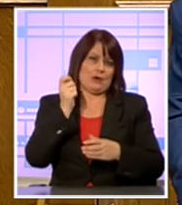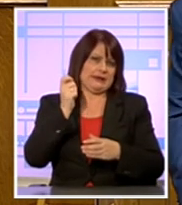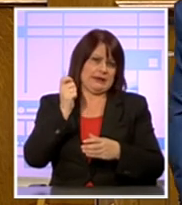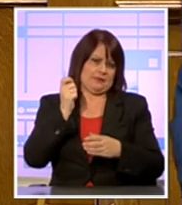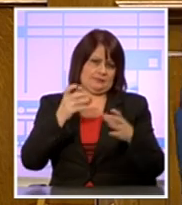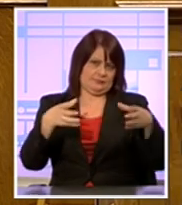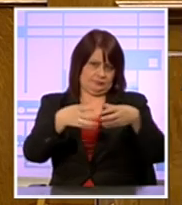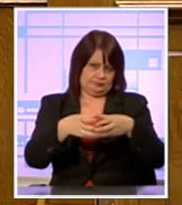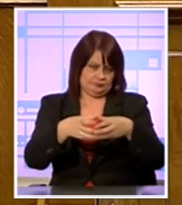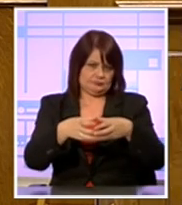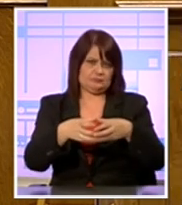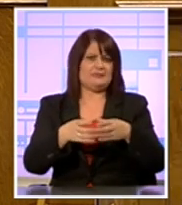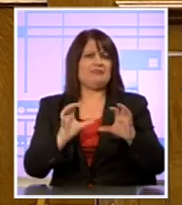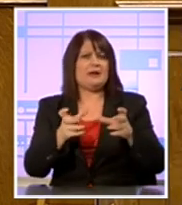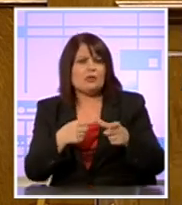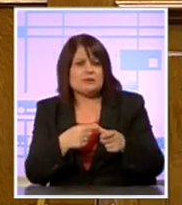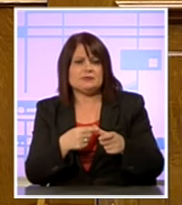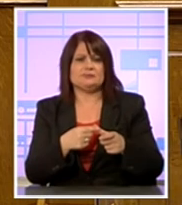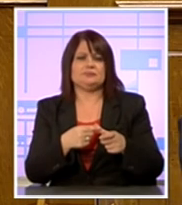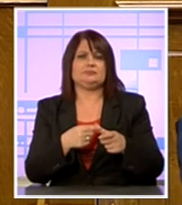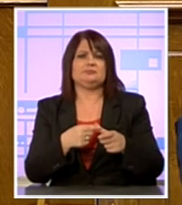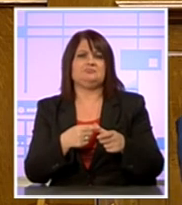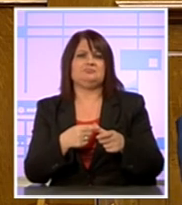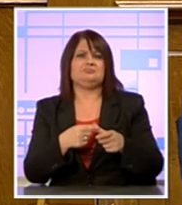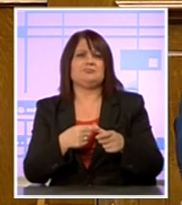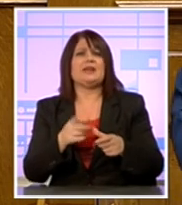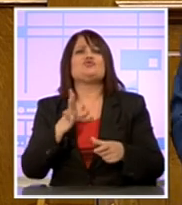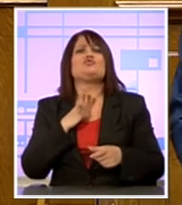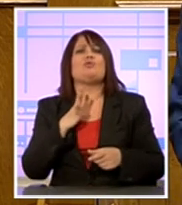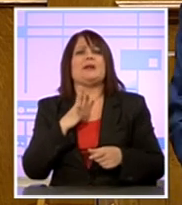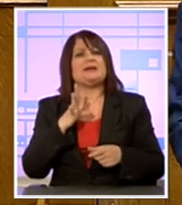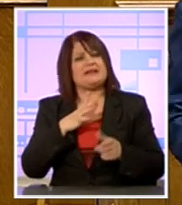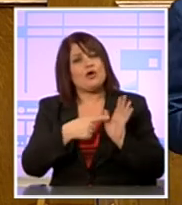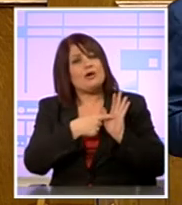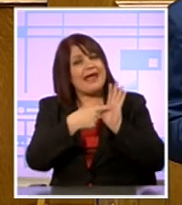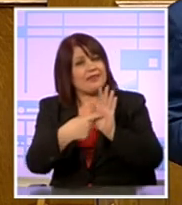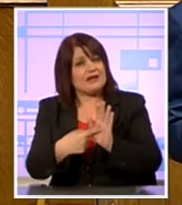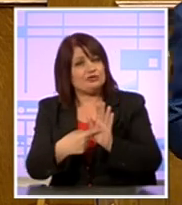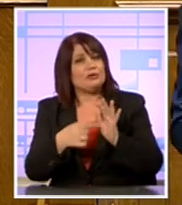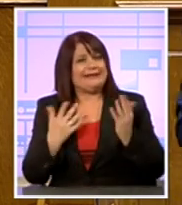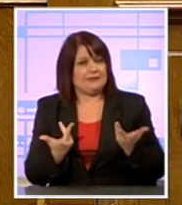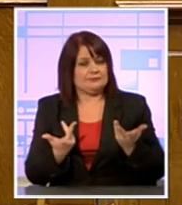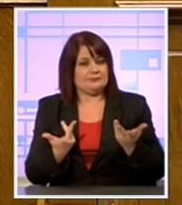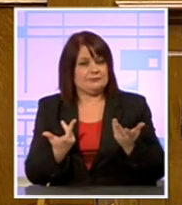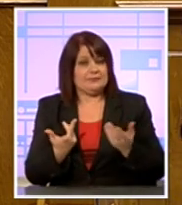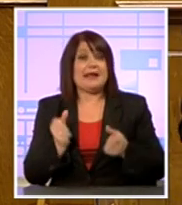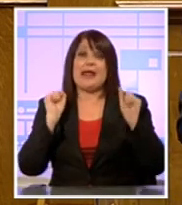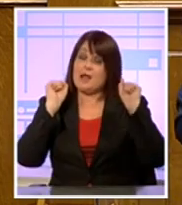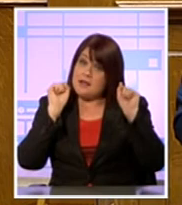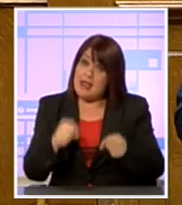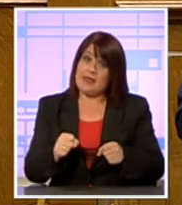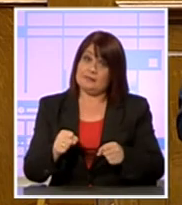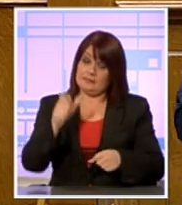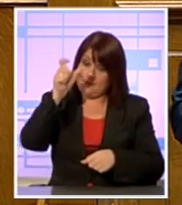χώρας, στα μίδια, αλλά και για τον πολίτη της χώρας. Ότι ναι, και ο πολιτικός,